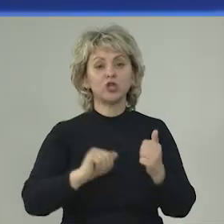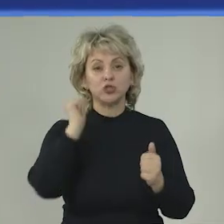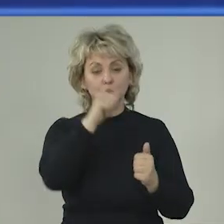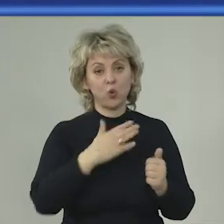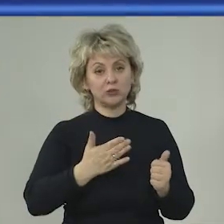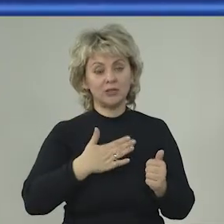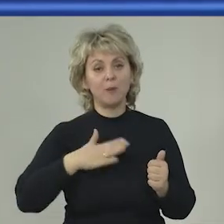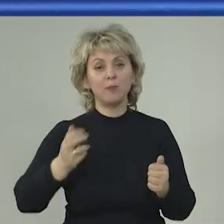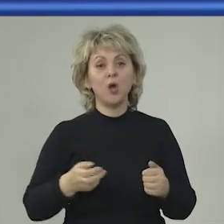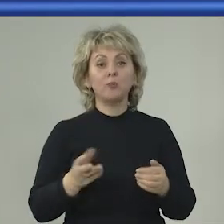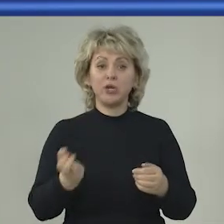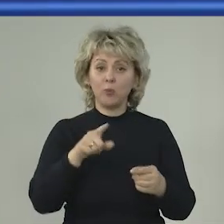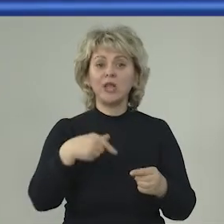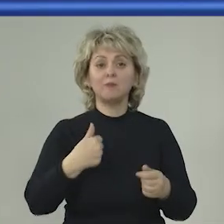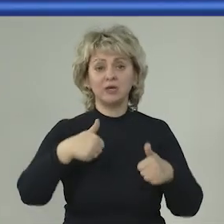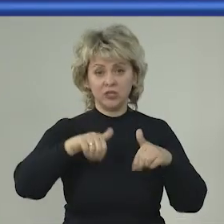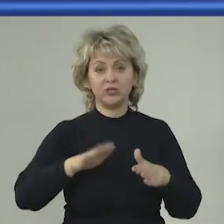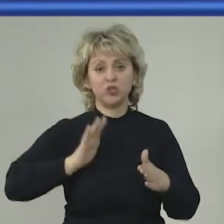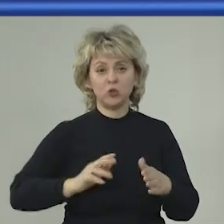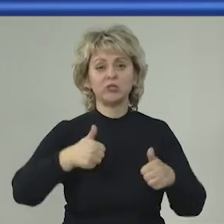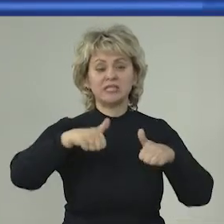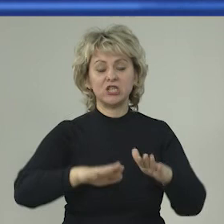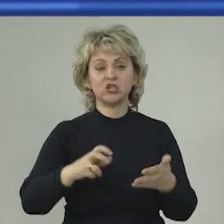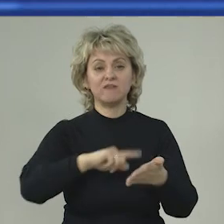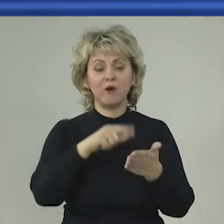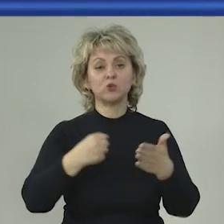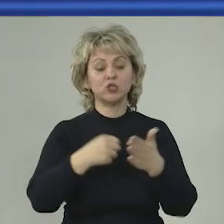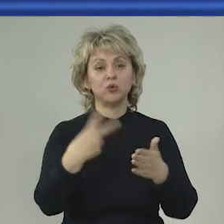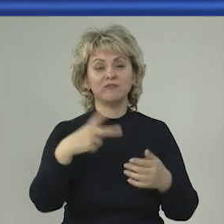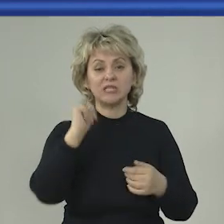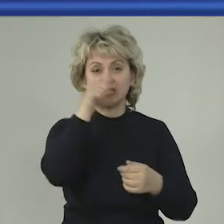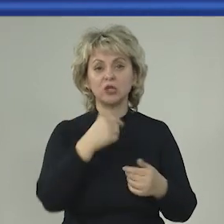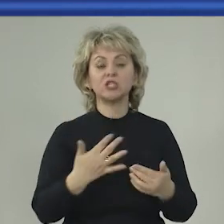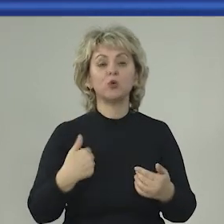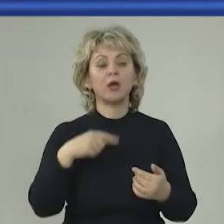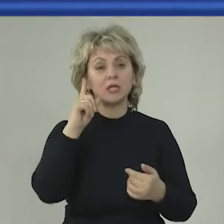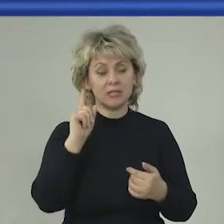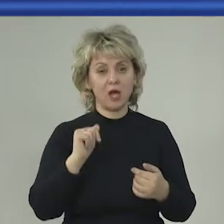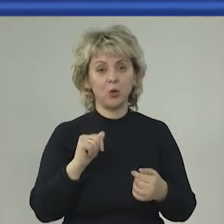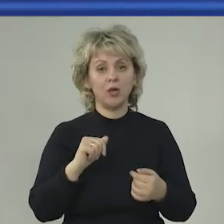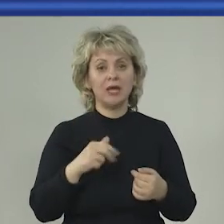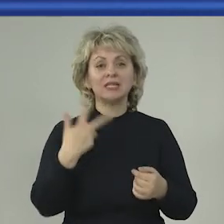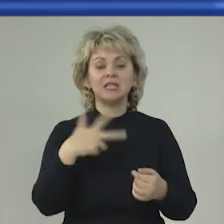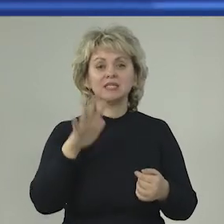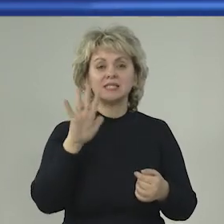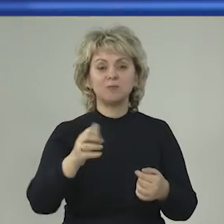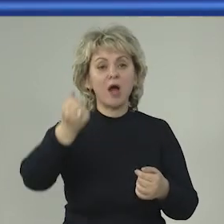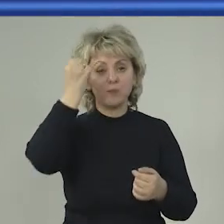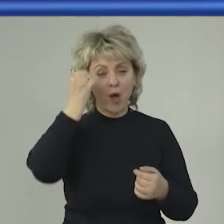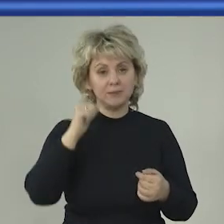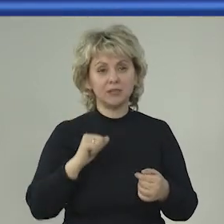каждый год нам приходится такие вопросы решать. Вот до 2020 года, насколько мне известно, 35